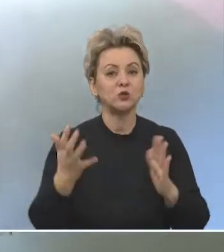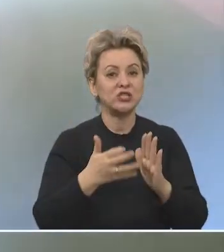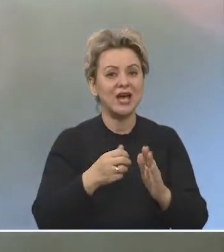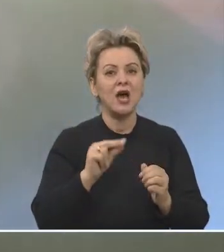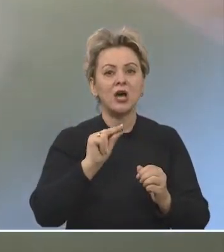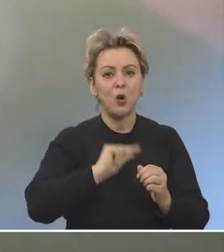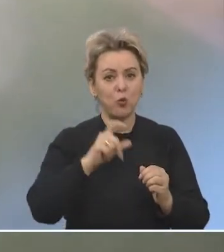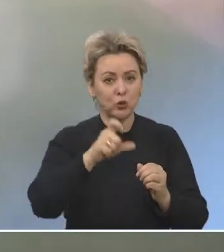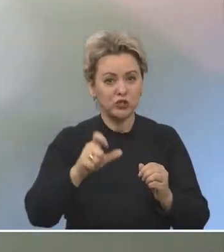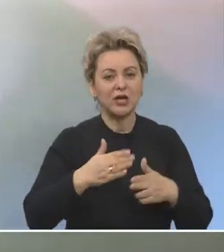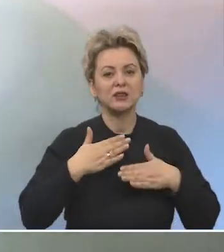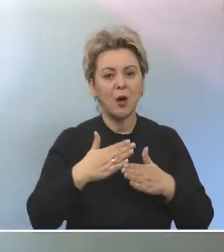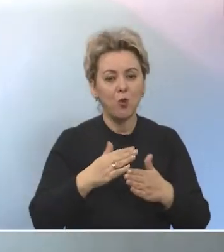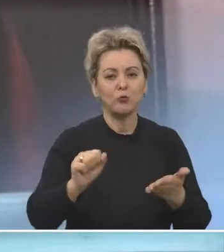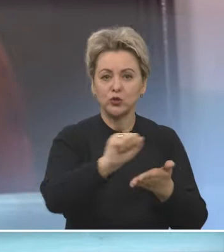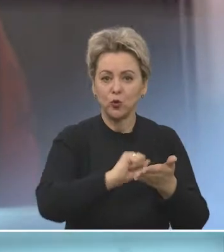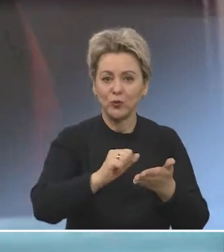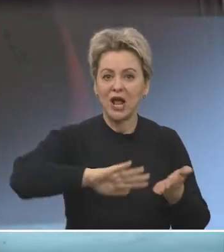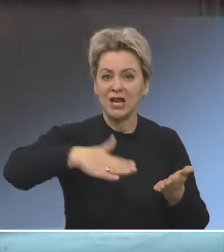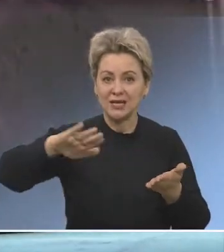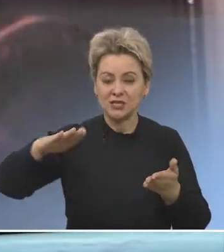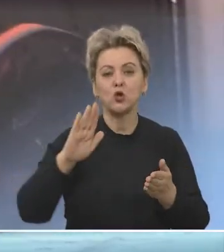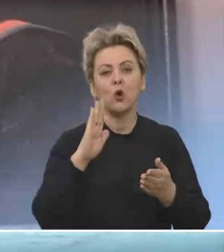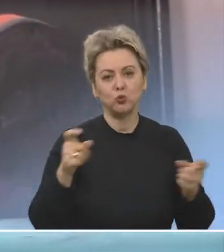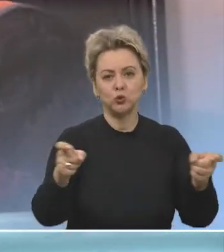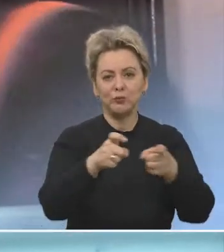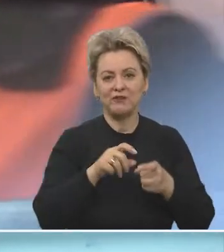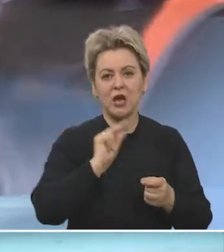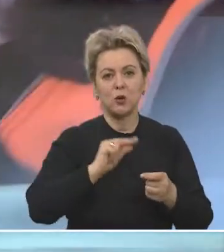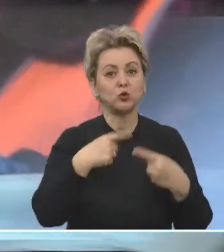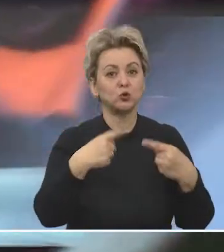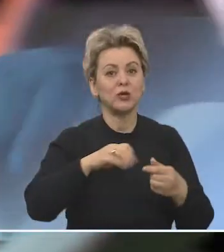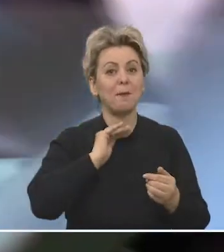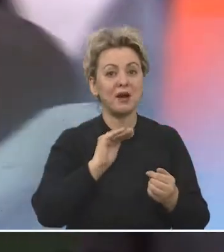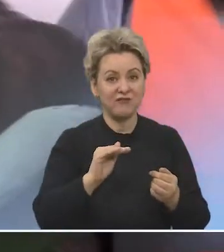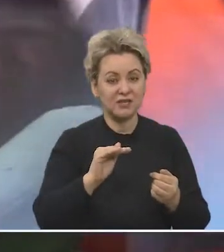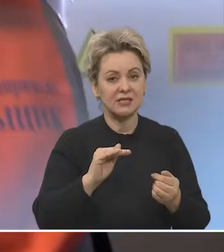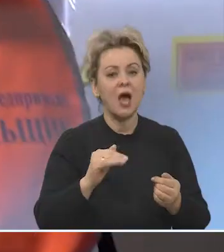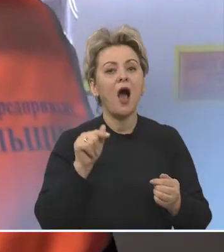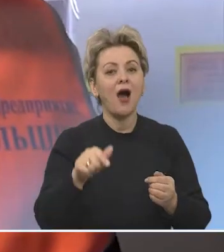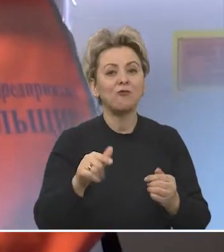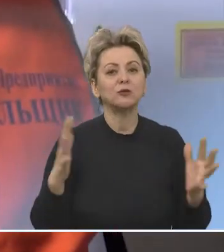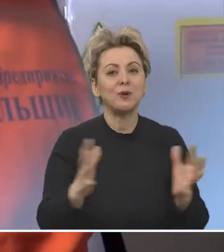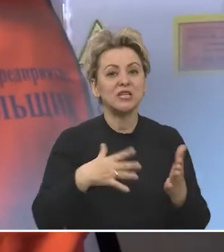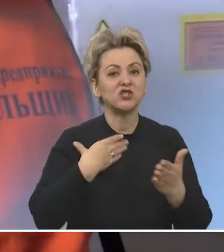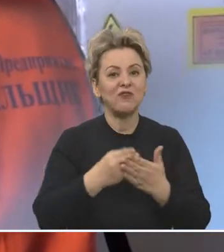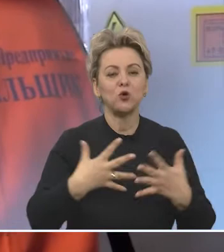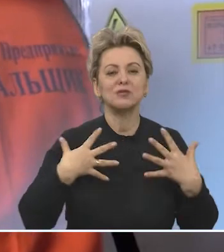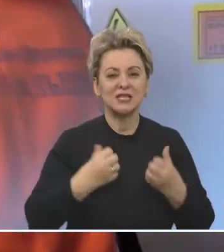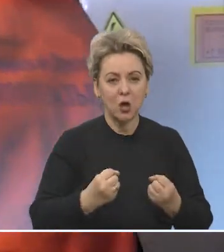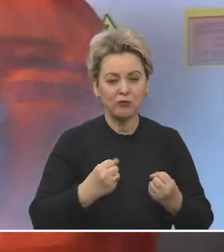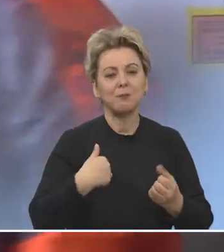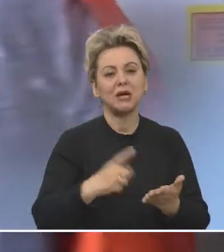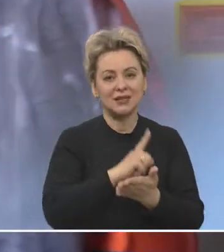В случае нехватки рабочих рук на помощь уборщикам лестничных клеток будут привлечены рабочие других профессий. А вот позаботиться о